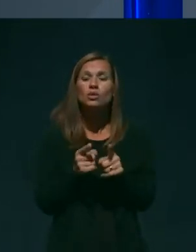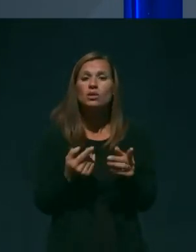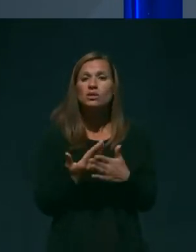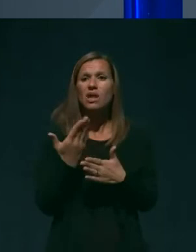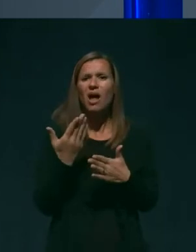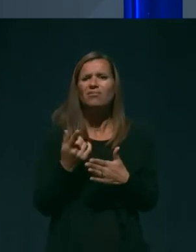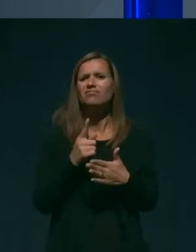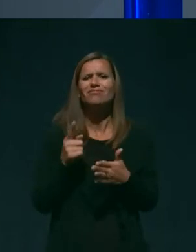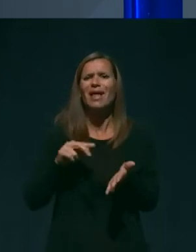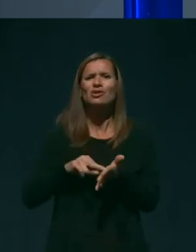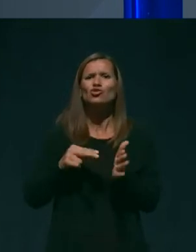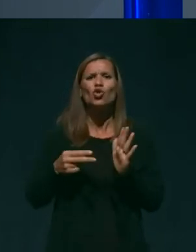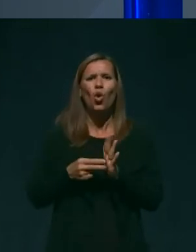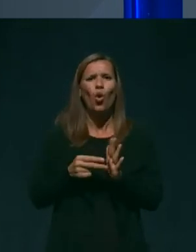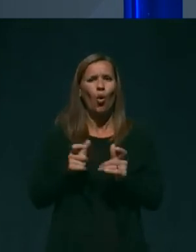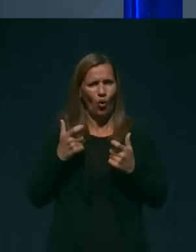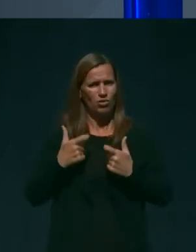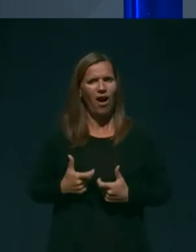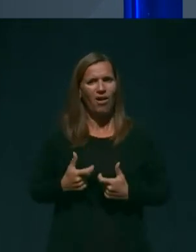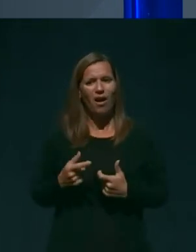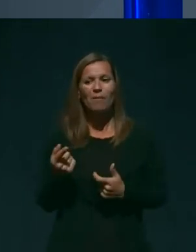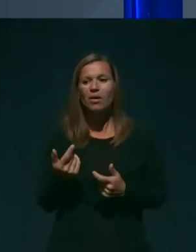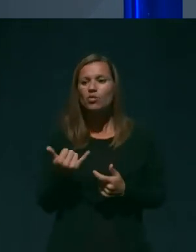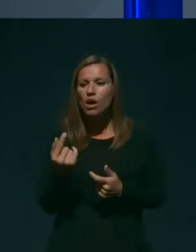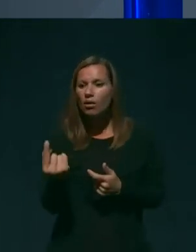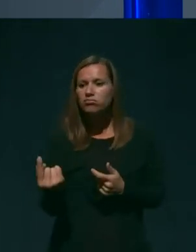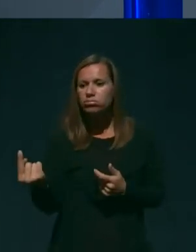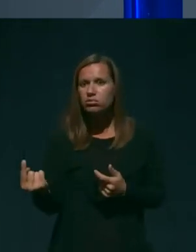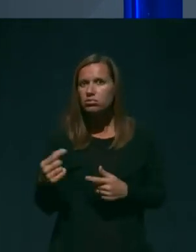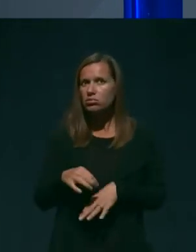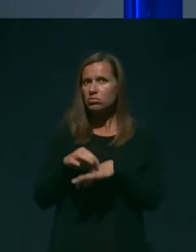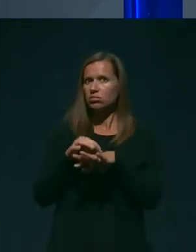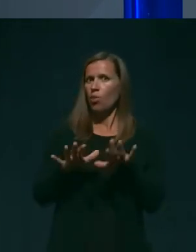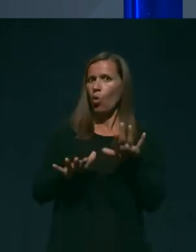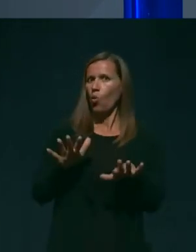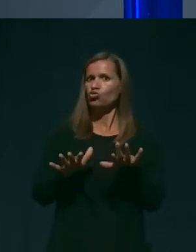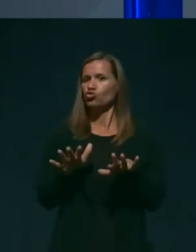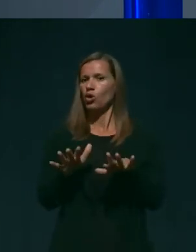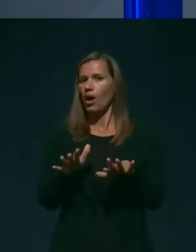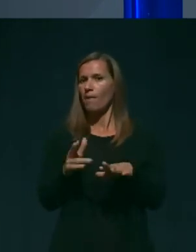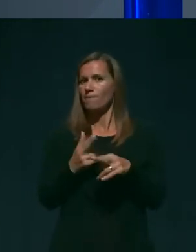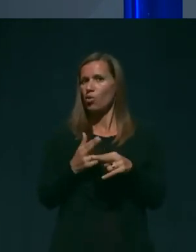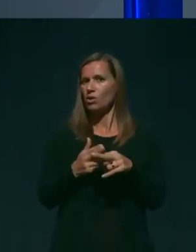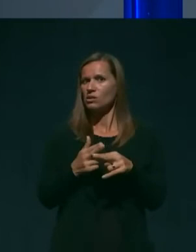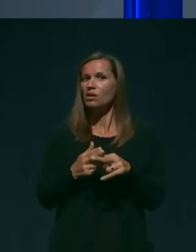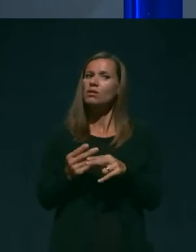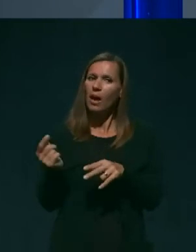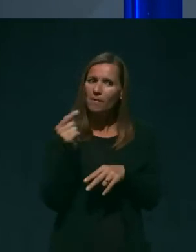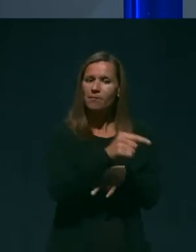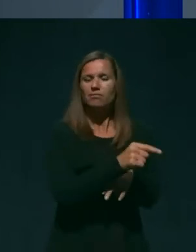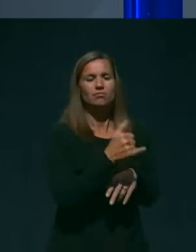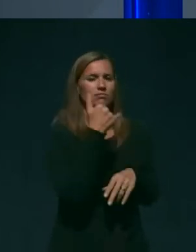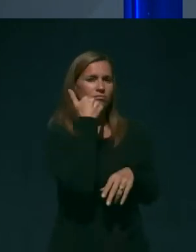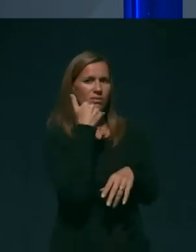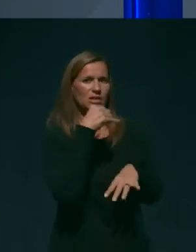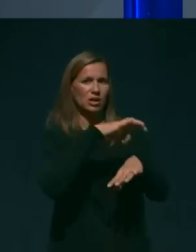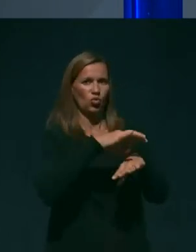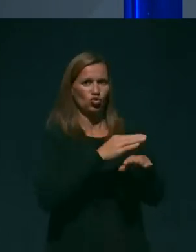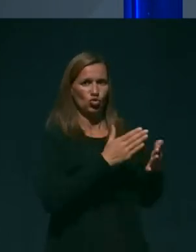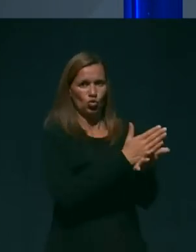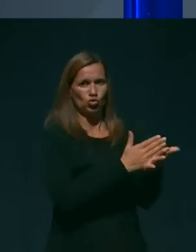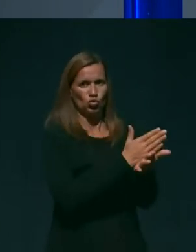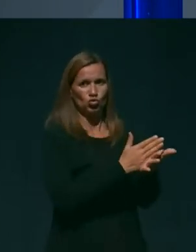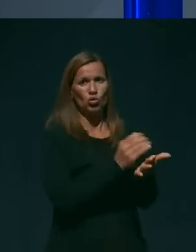pacijenta alarm, da se pač obrnejo na zdravniško službo, da bo do tega zdravljanja sveda